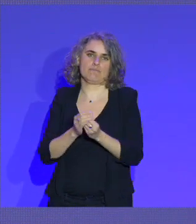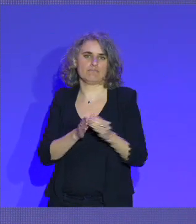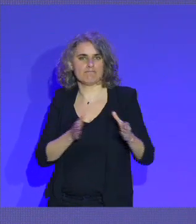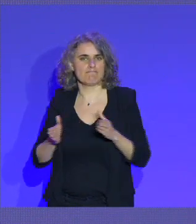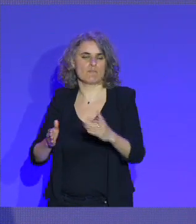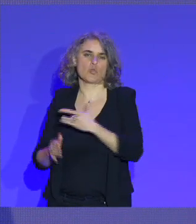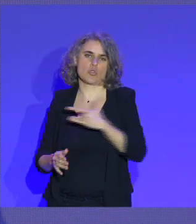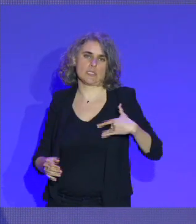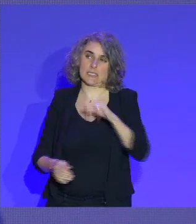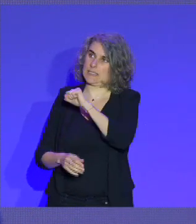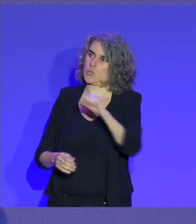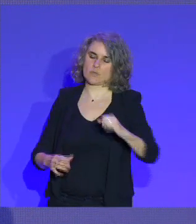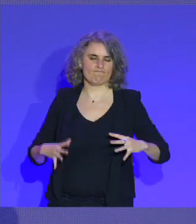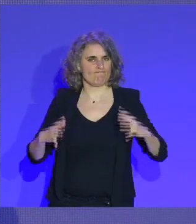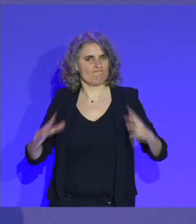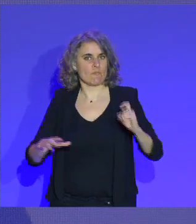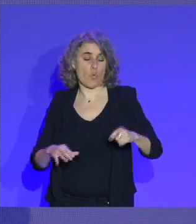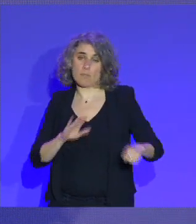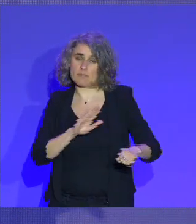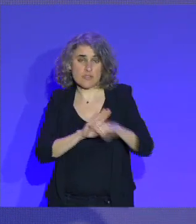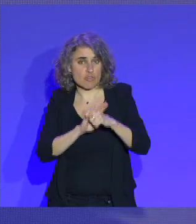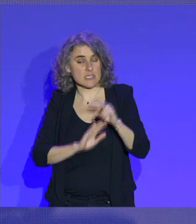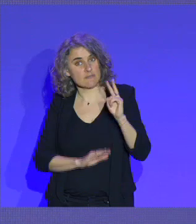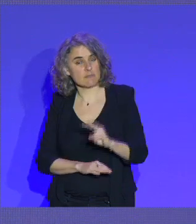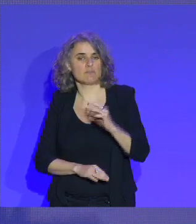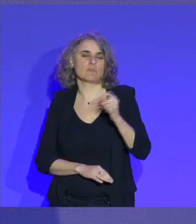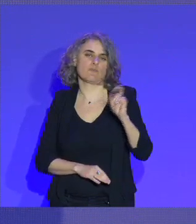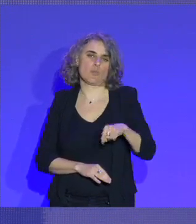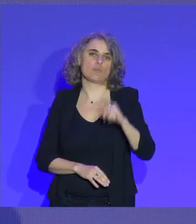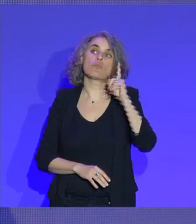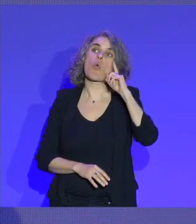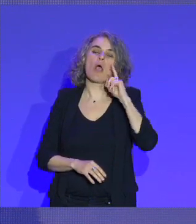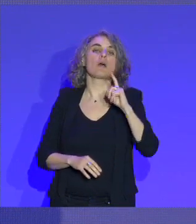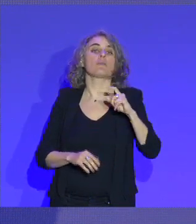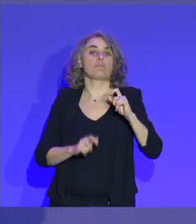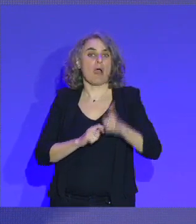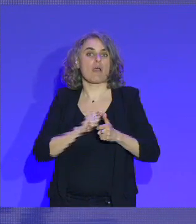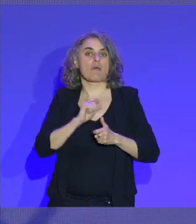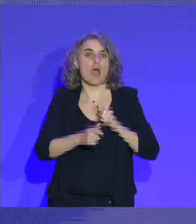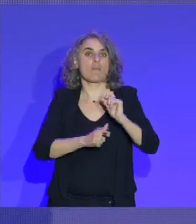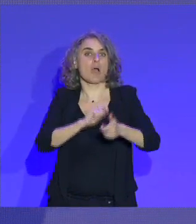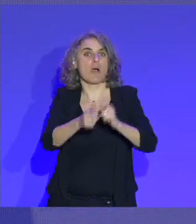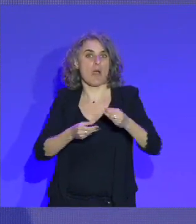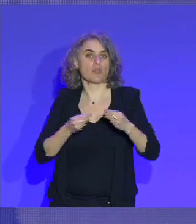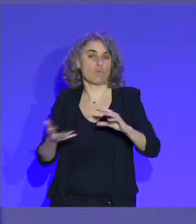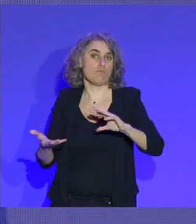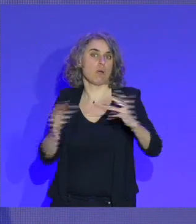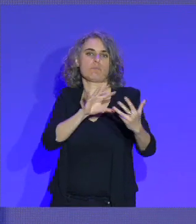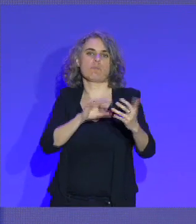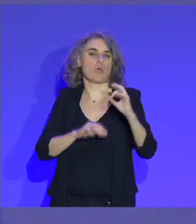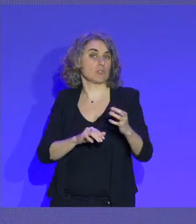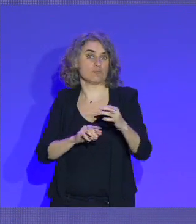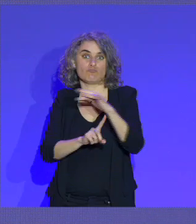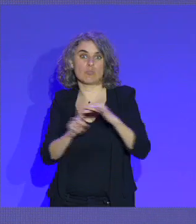Il faut, encore une fois, qu'il y une prise en charge pour qu'il y ait un effet de levier, qu y un changement, une bascule